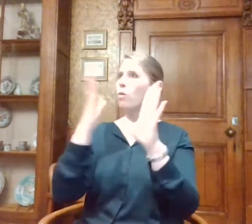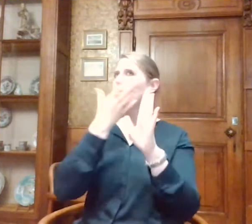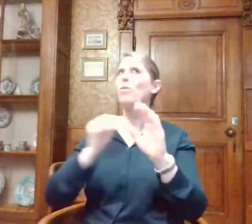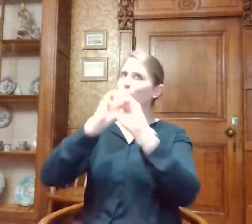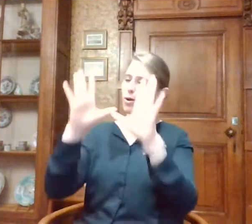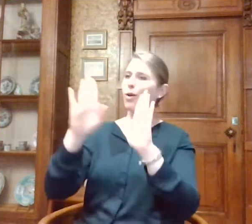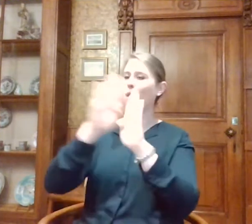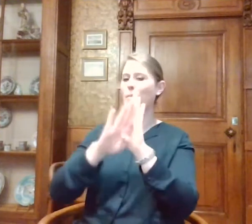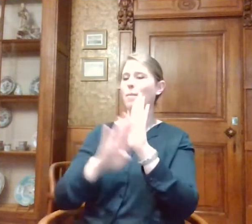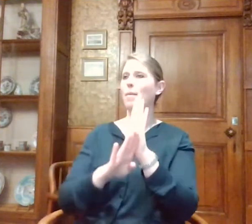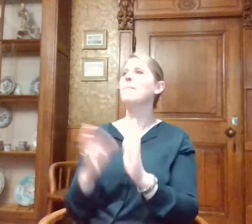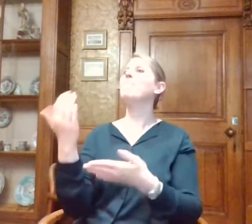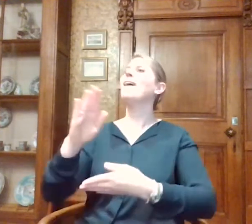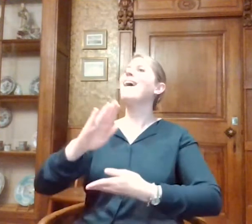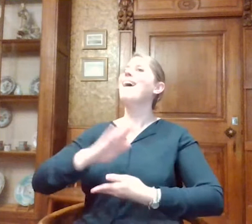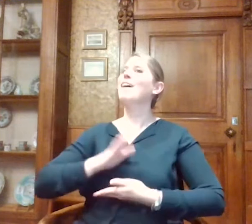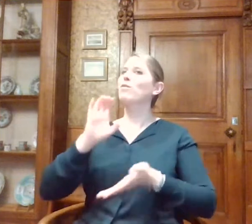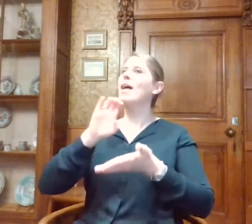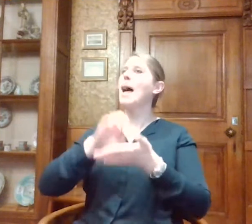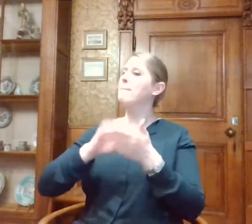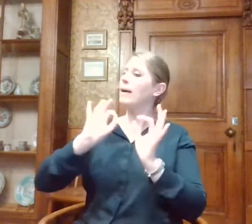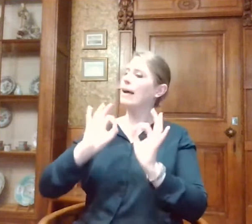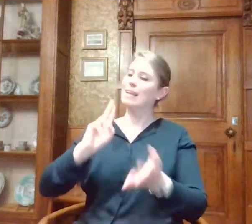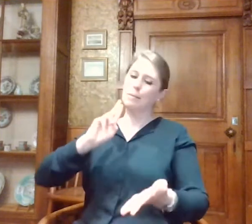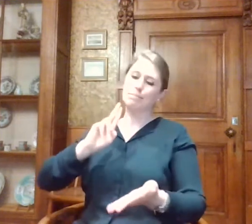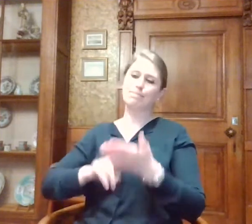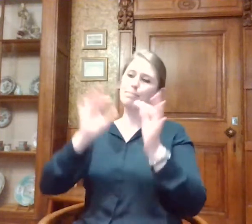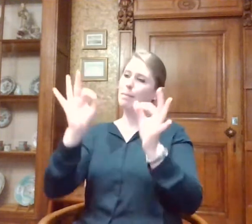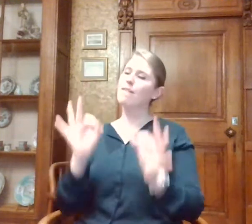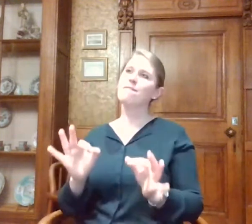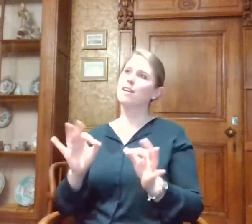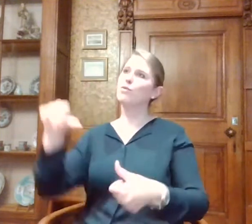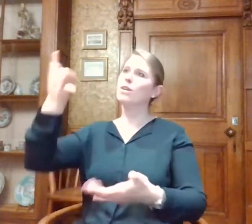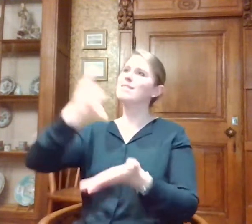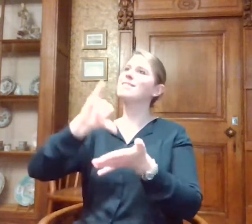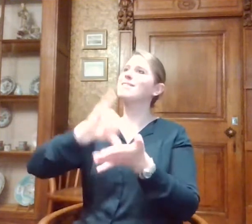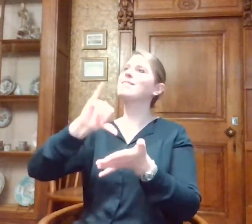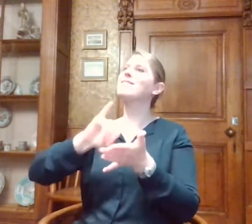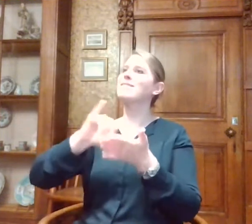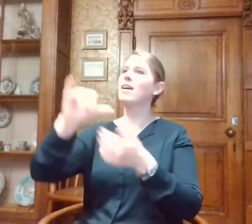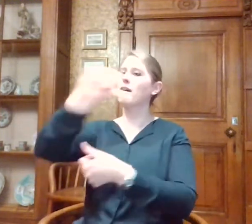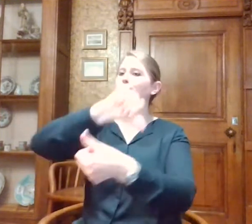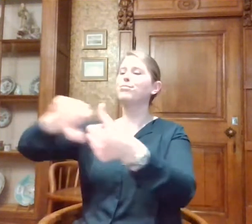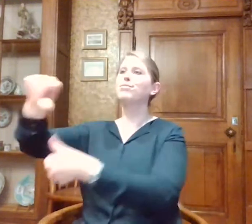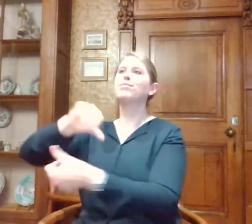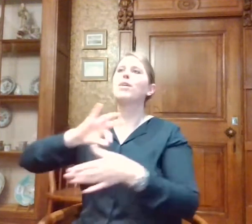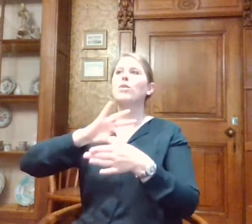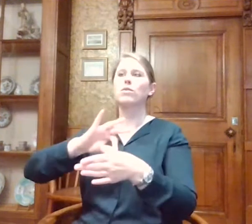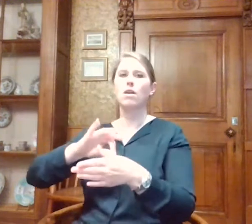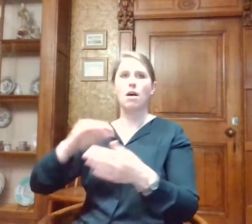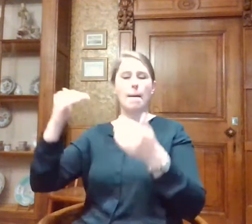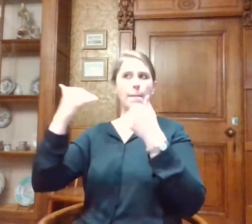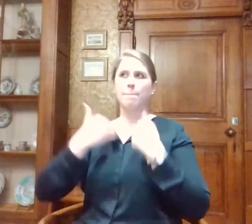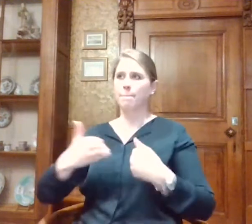er aan kan beginnen. Het is echt ideaal om een rondleiding in een stad te geven. We zijn daar echt van overtuigd. De mensen zijn